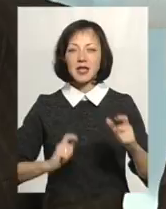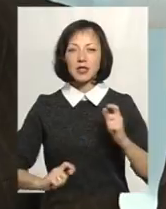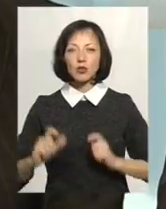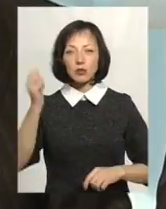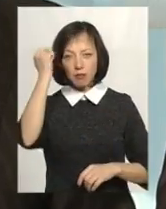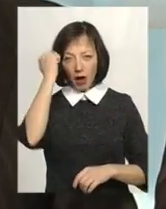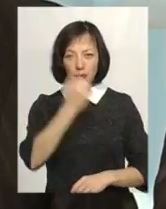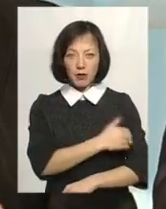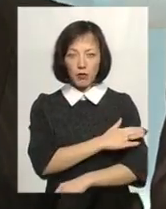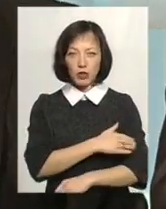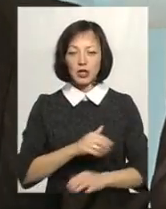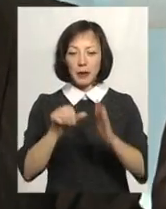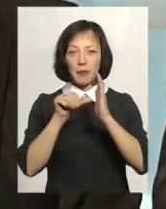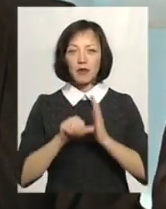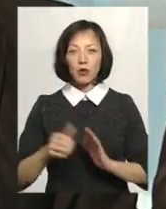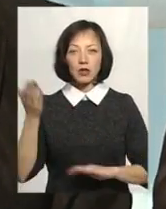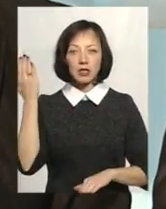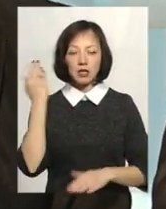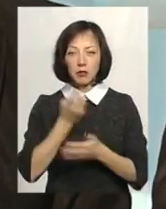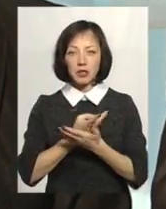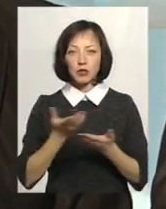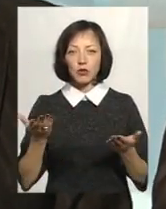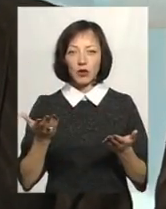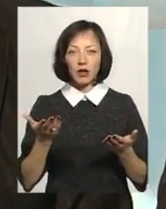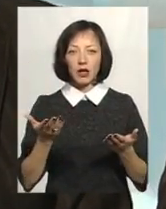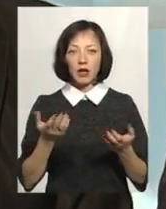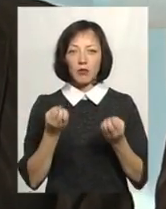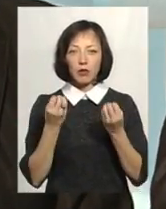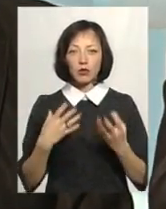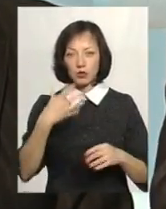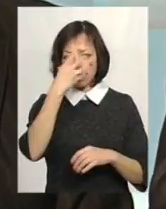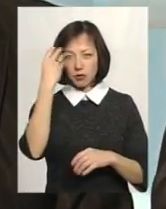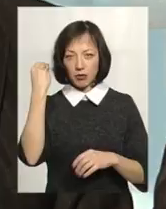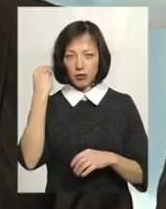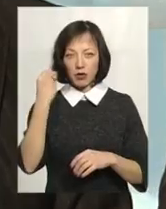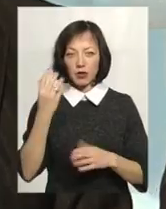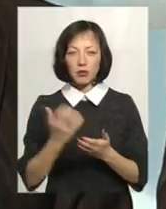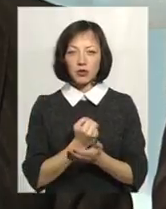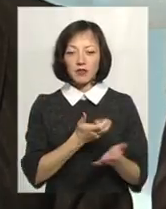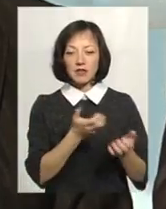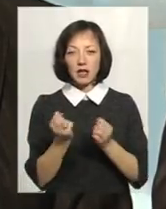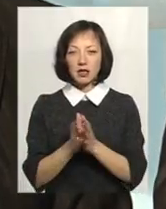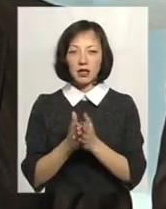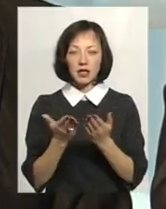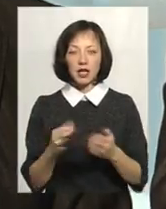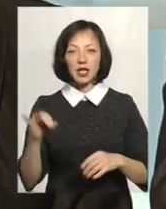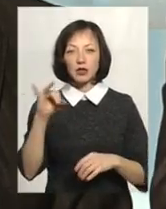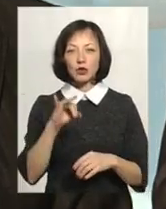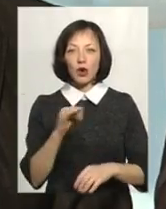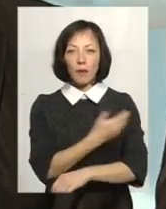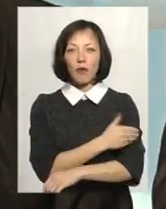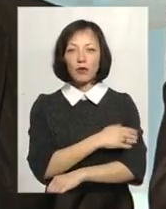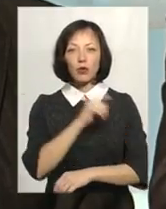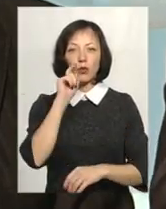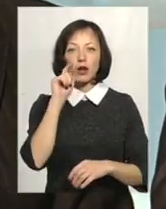пів року тому назад він презентував, на жаль, я просто забув, мене не вийшло взяти цю книжку, «Історію Польщи на